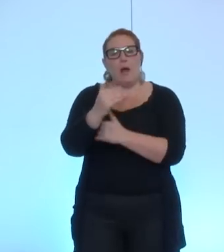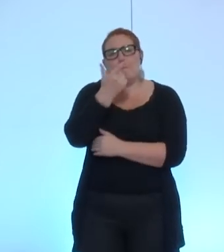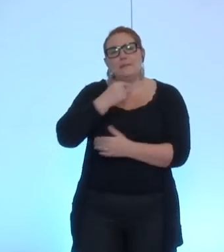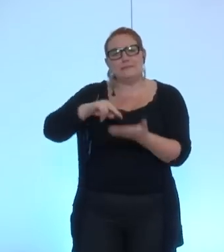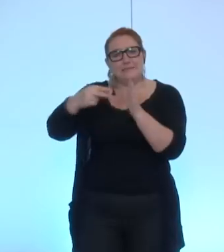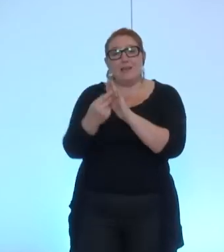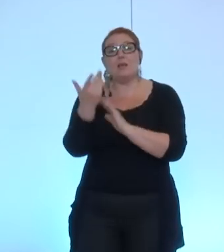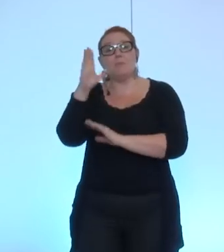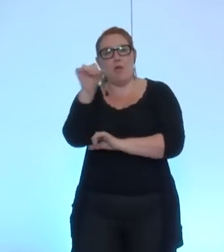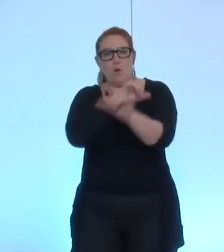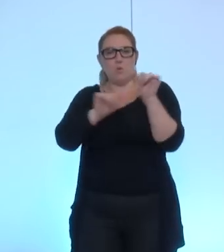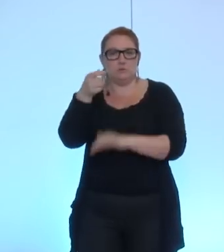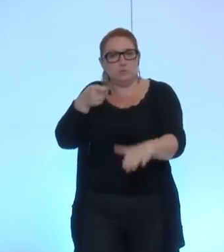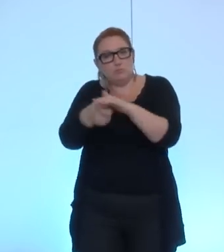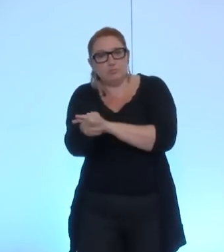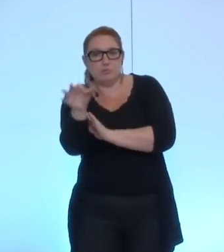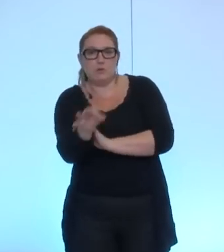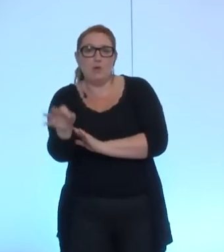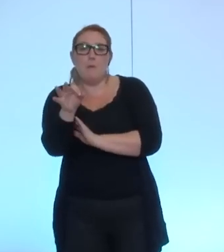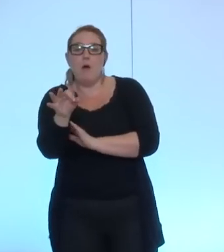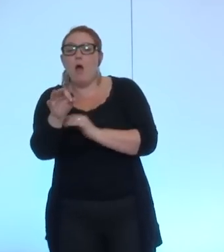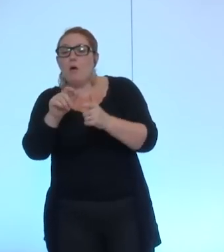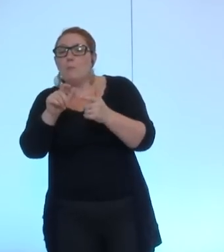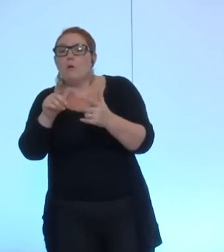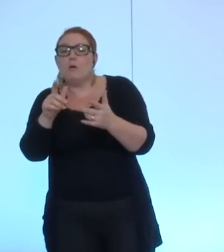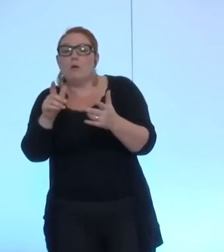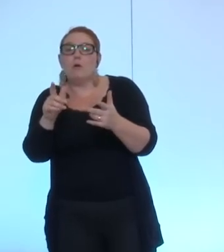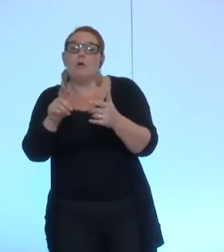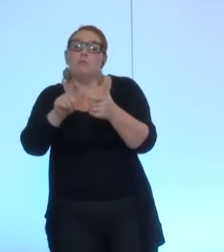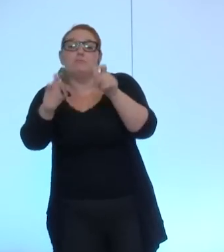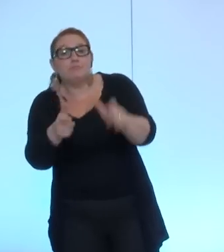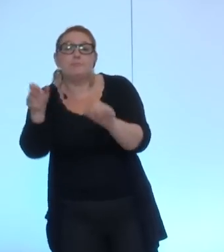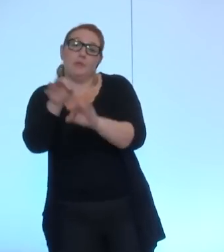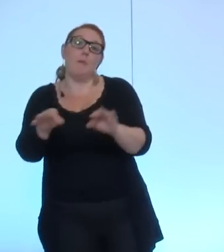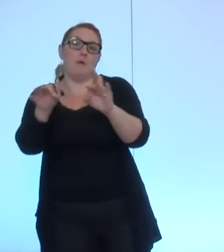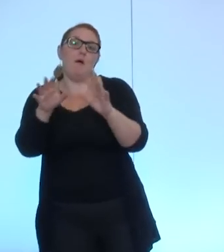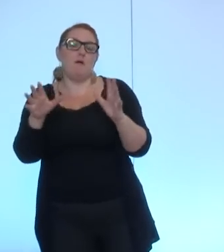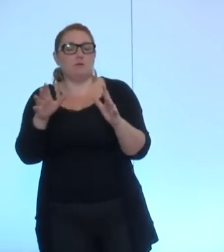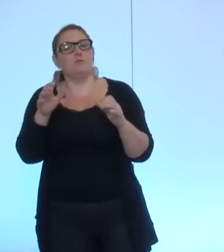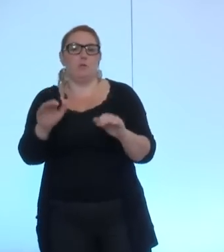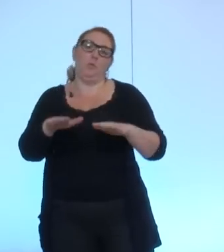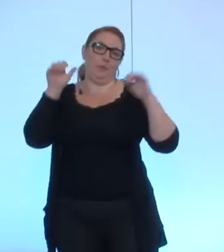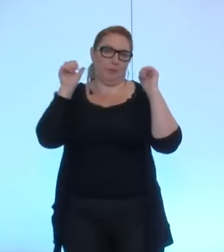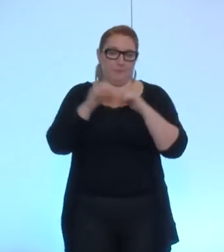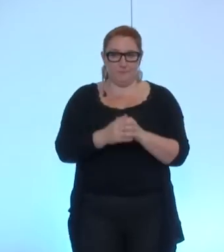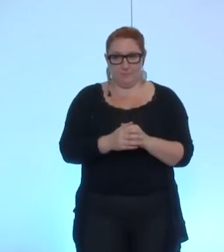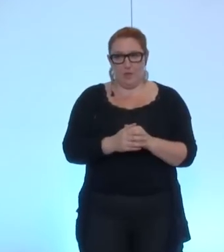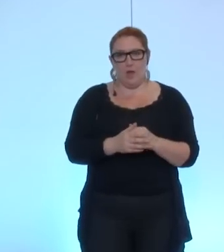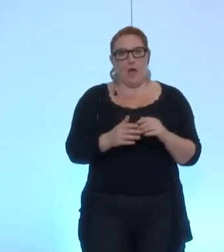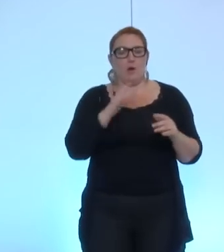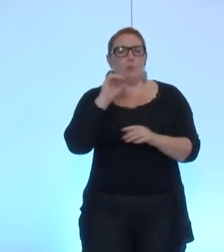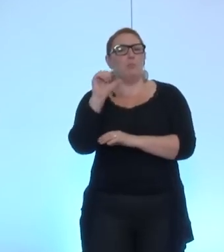les modalités de mise en œuvre de ce programme. Alors, je vais simplement rentrer pour conclure cette première présentation dans le gras